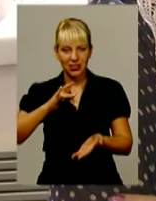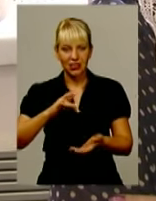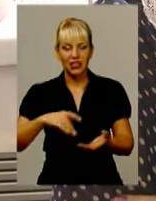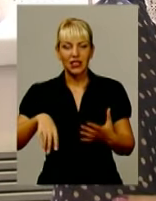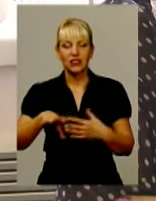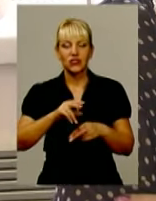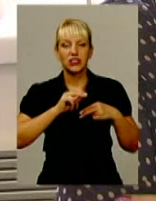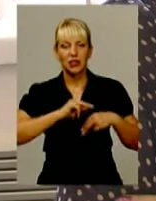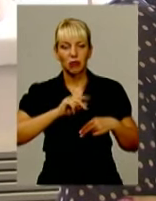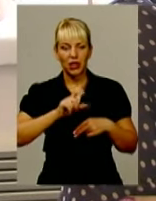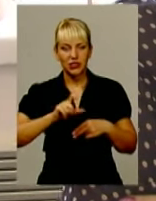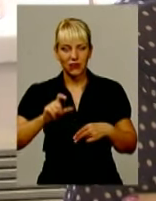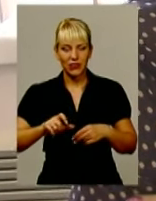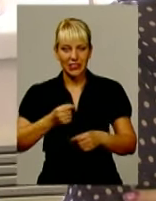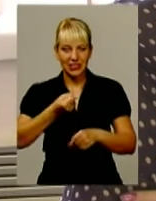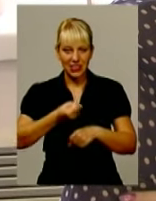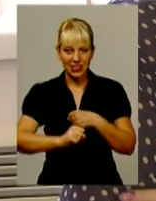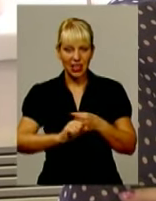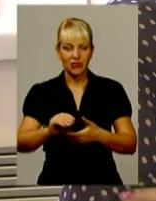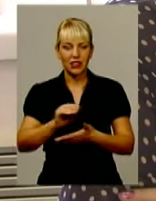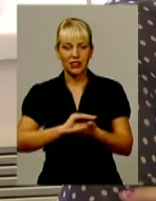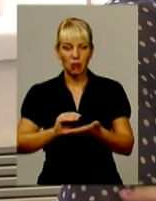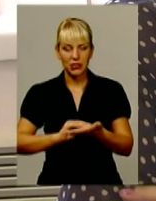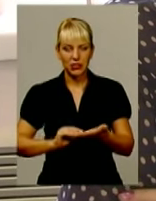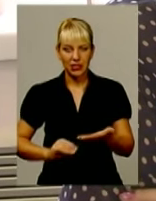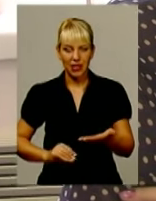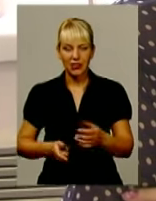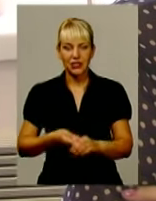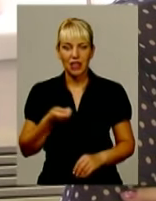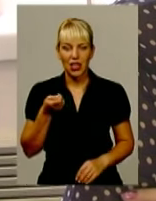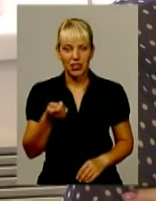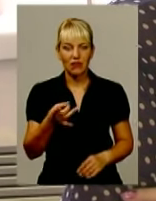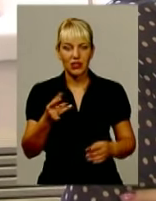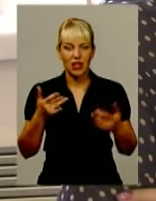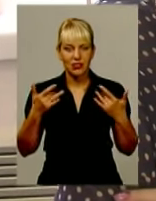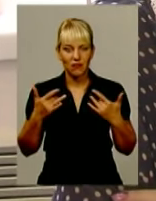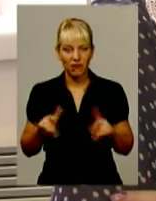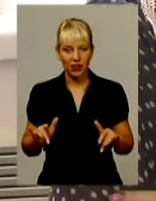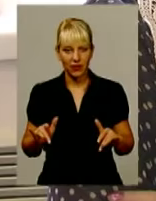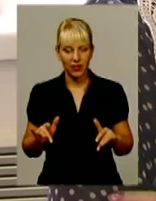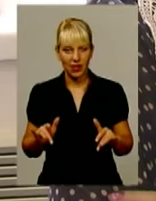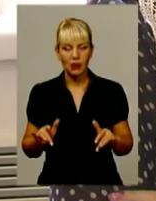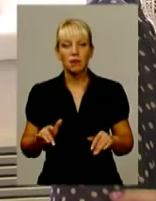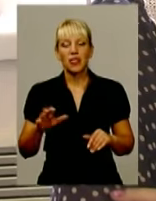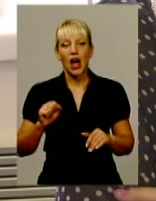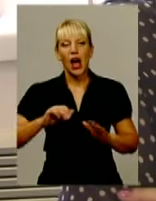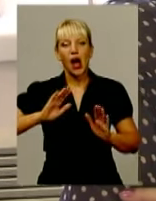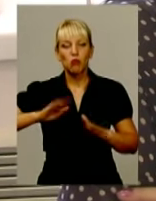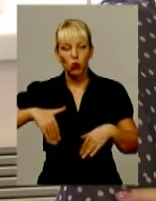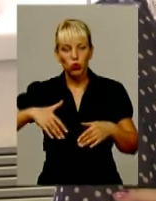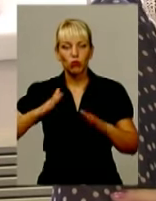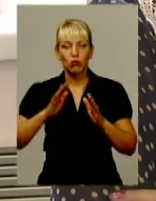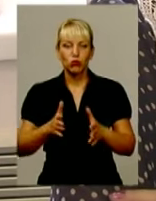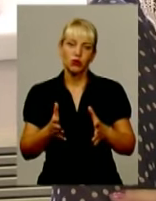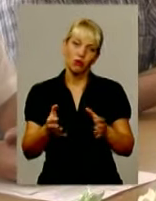Всіх працівників заставлять написати заяви на звільнення, а потім будуть